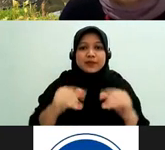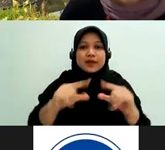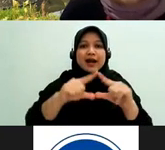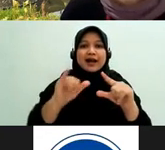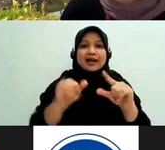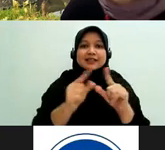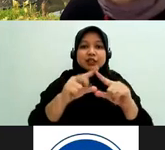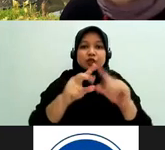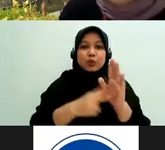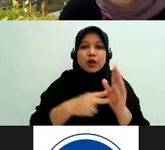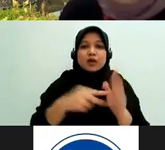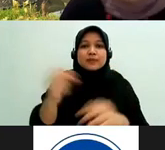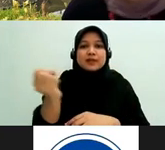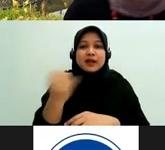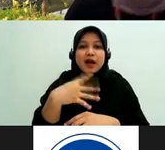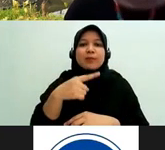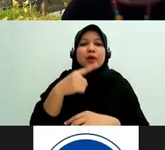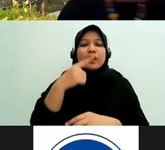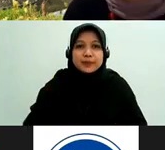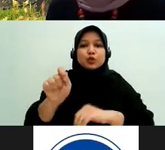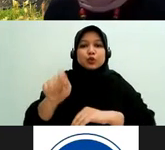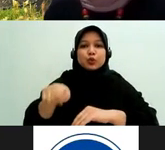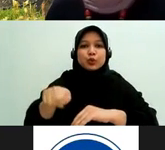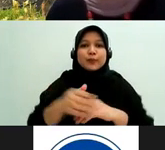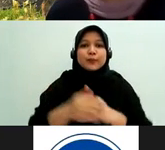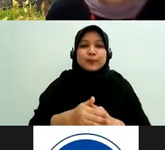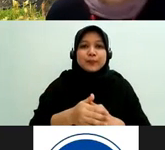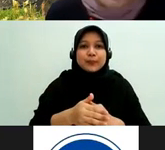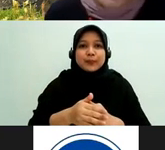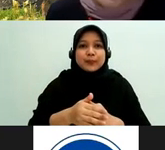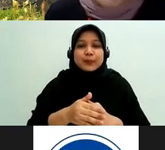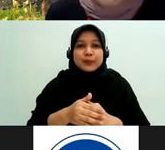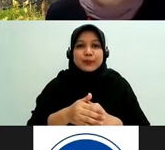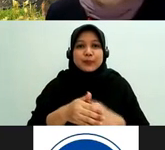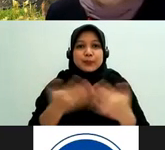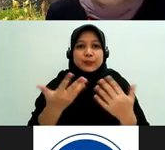ada lagi mungkin satu lagi kalau ada